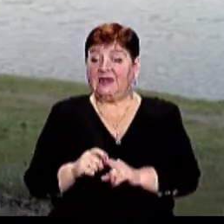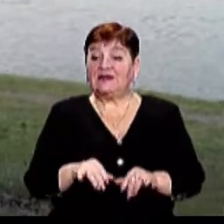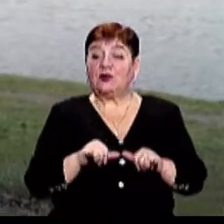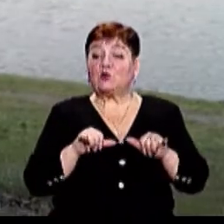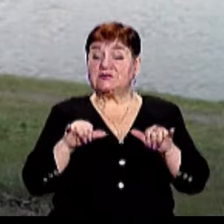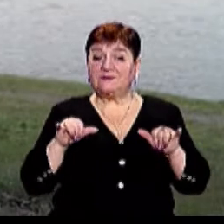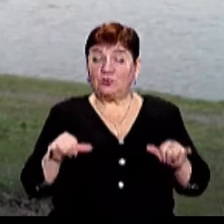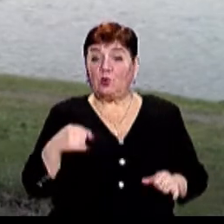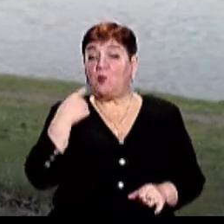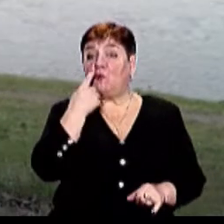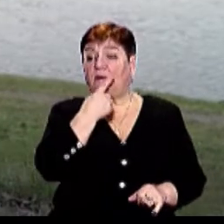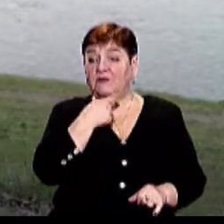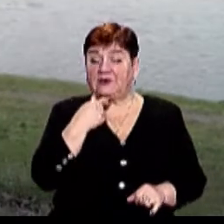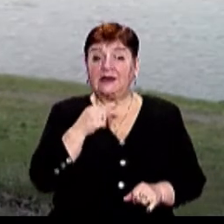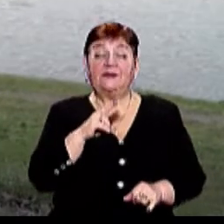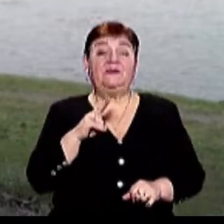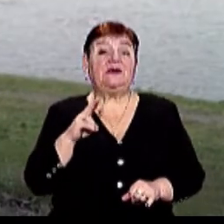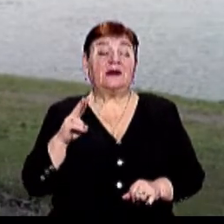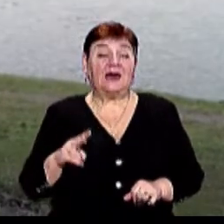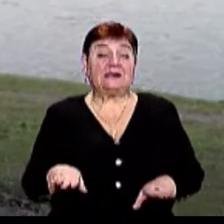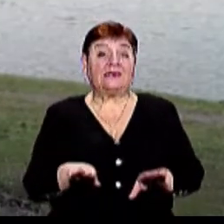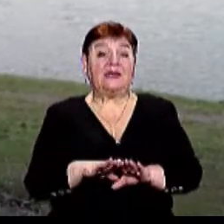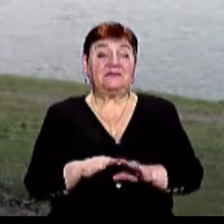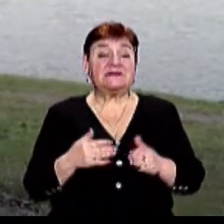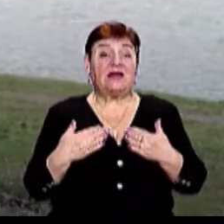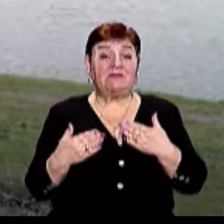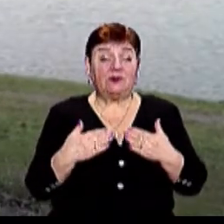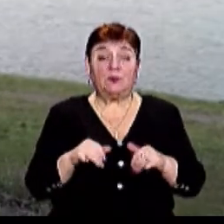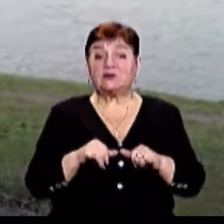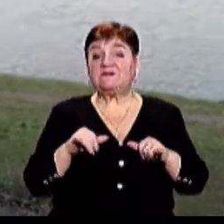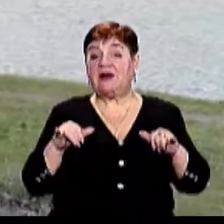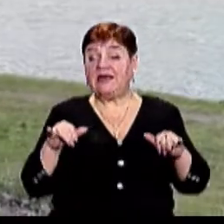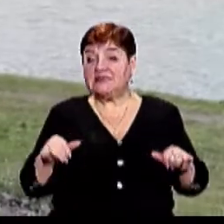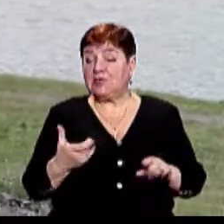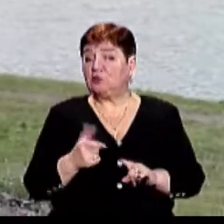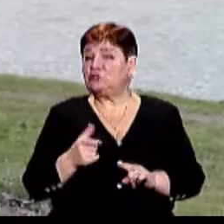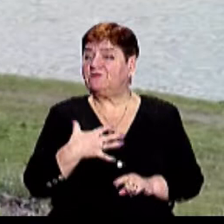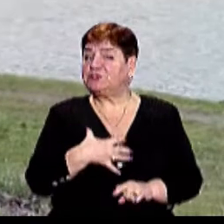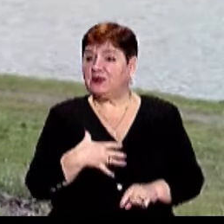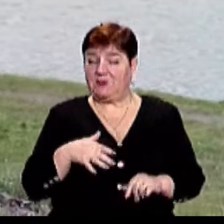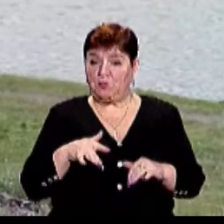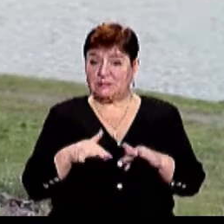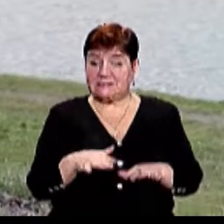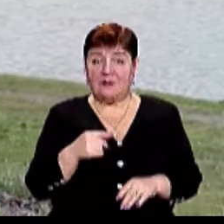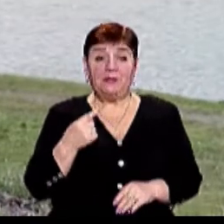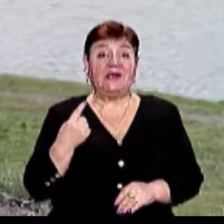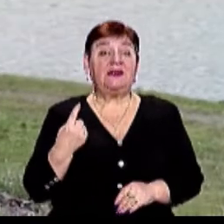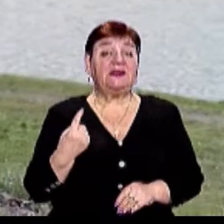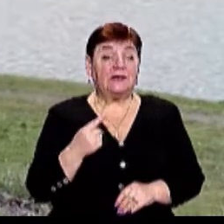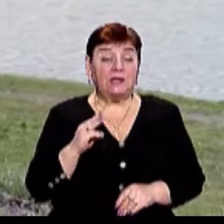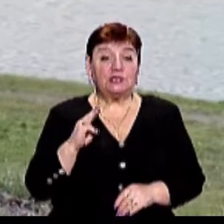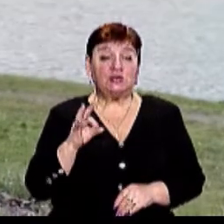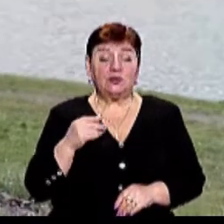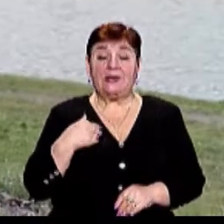і розвиток мови, яка не є чимось таким сталим, вона постійно розвивається, тобто це дуже важливі процеси Єдине, що